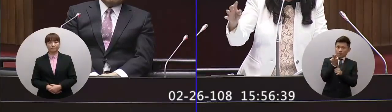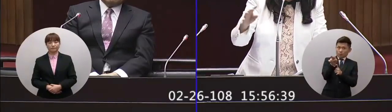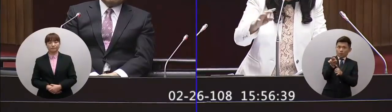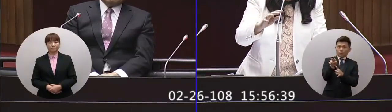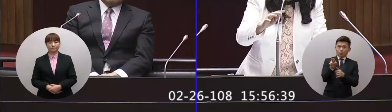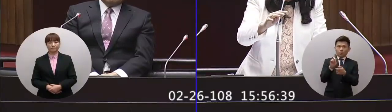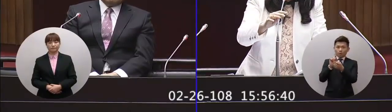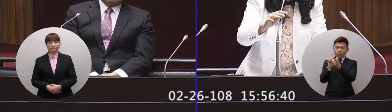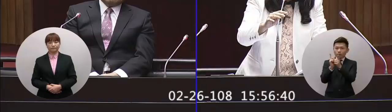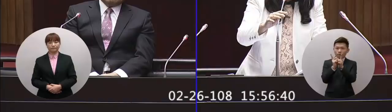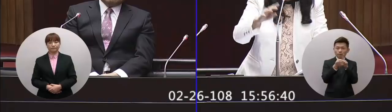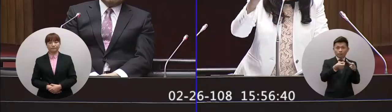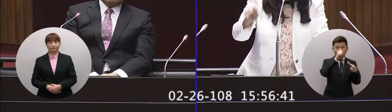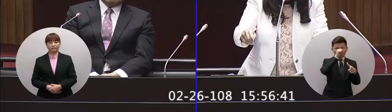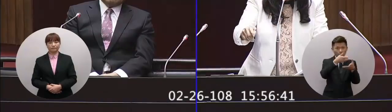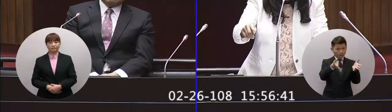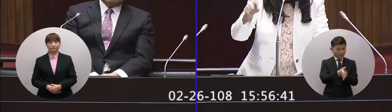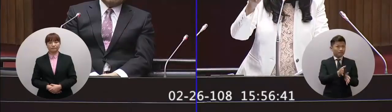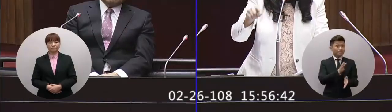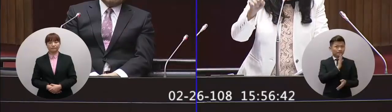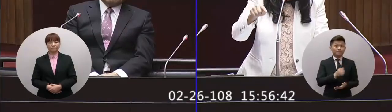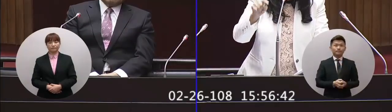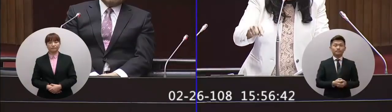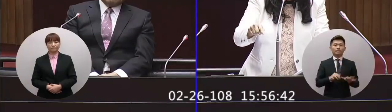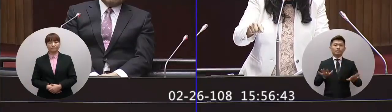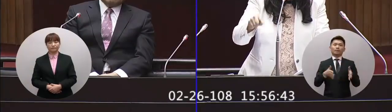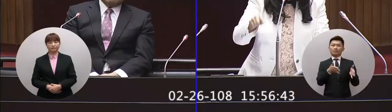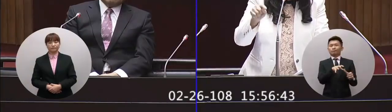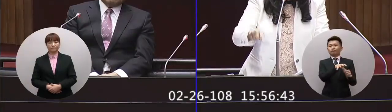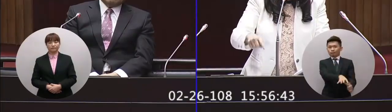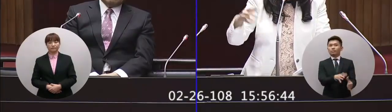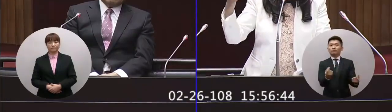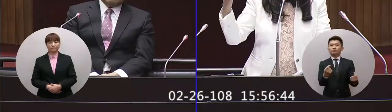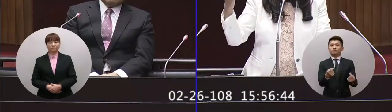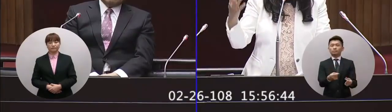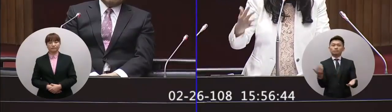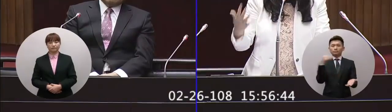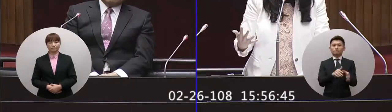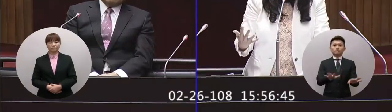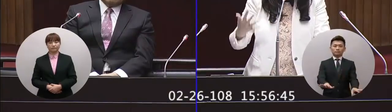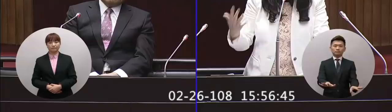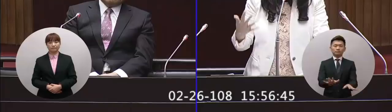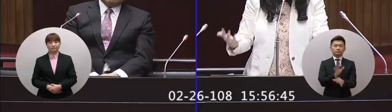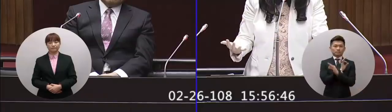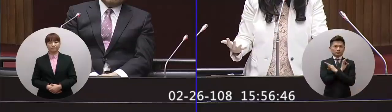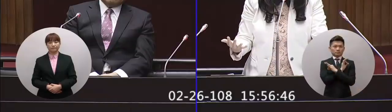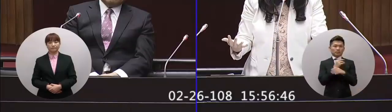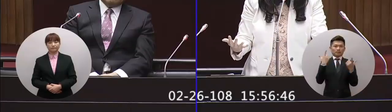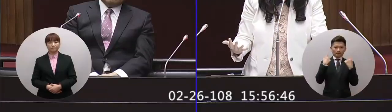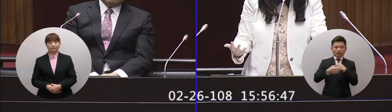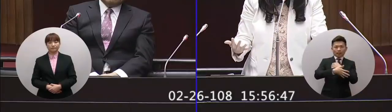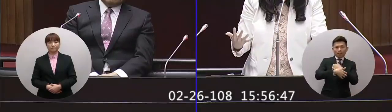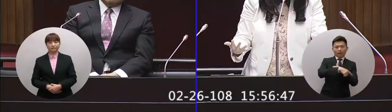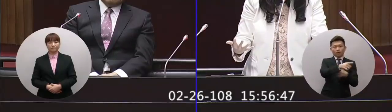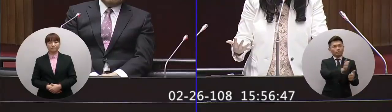到他一路轉型成為一個公益團體但是今天也是被打壓打壓到現在他們所有的人本來是做公益